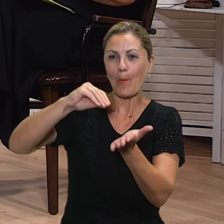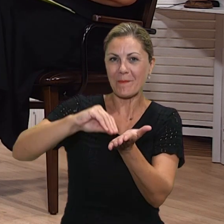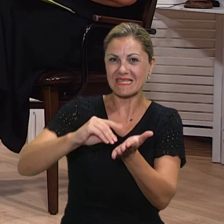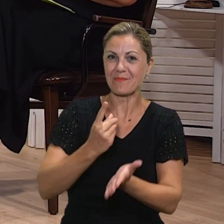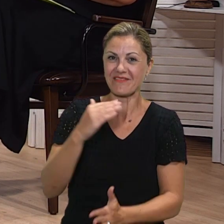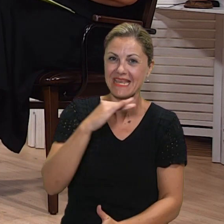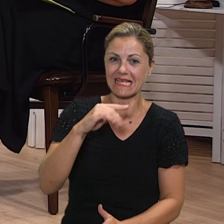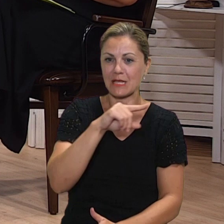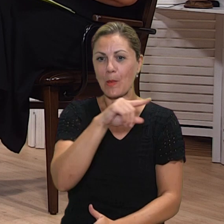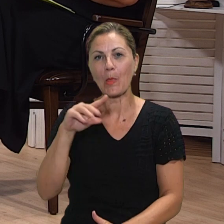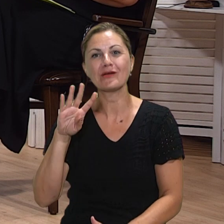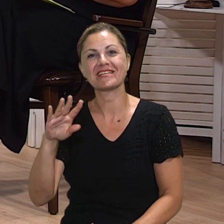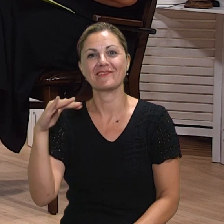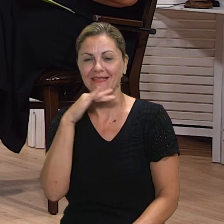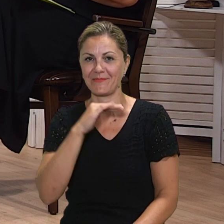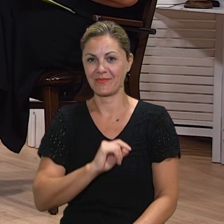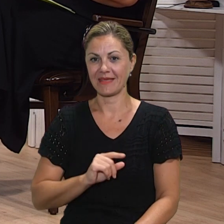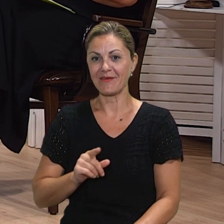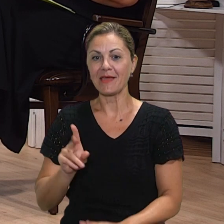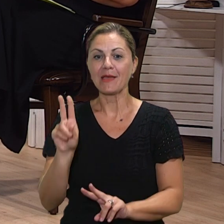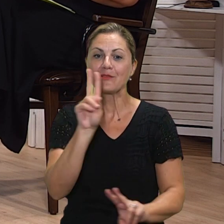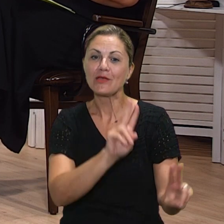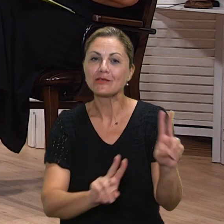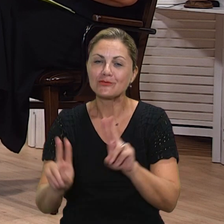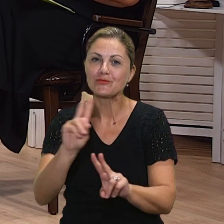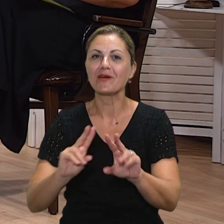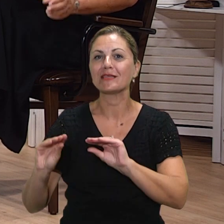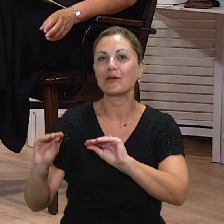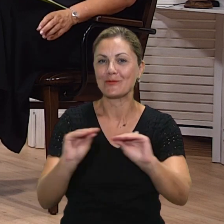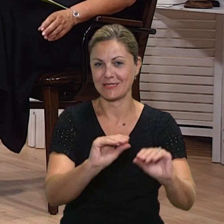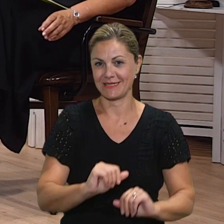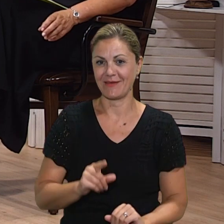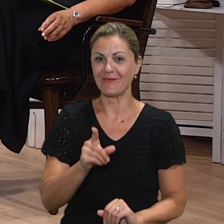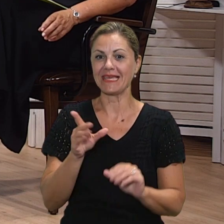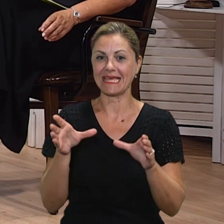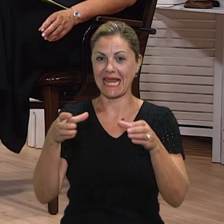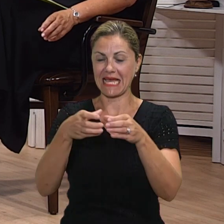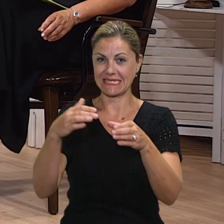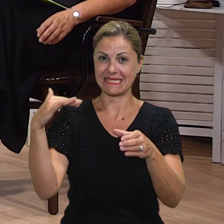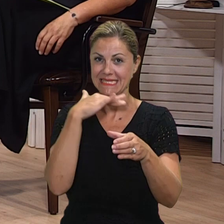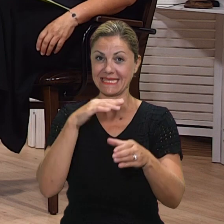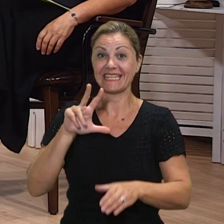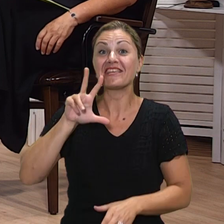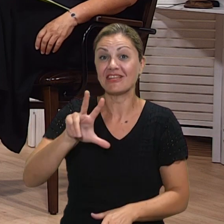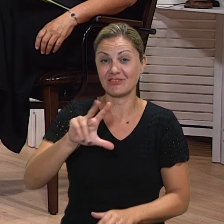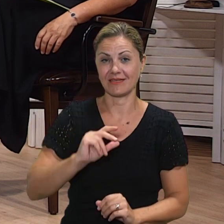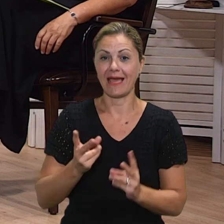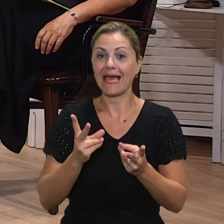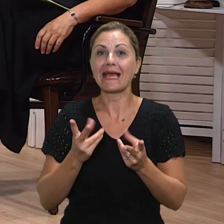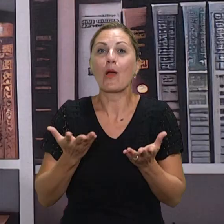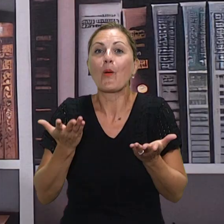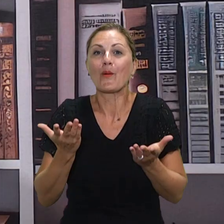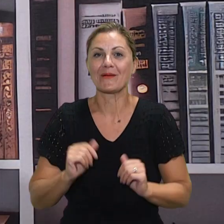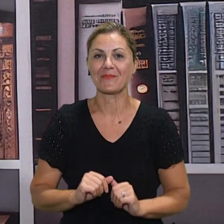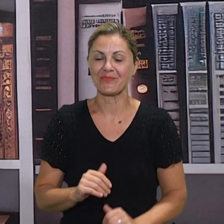njihovoj četvrtog razreda, da praktički više radite odgoj nego obrazovanje. Sada ste razrednica, ako se ne varam, trećeg razreda. Kako to sve funkcionira?